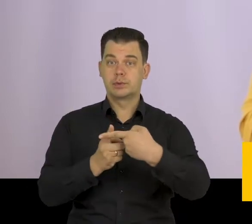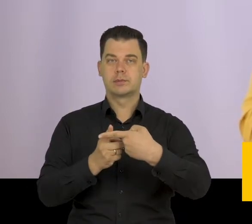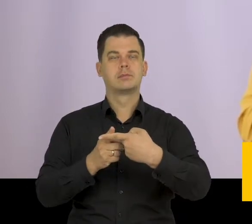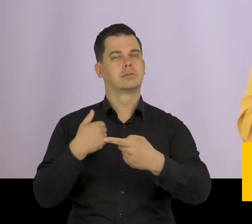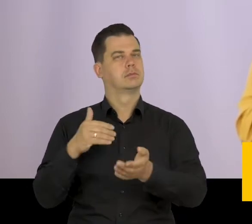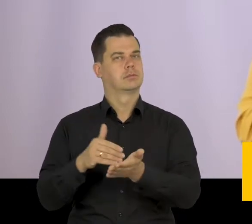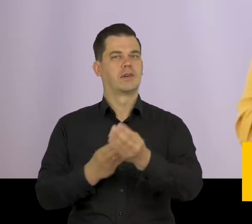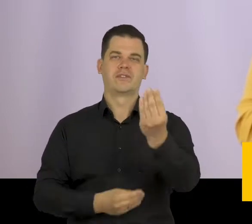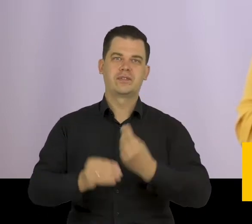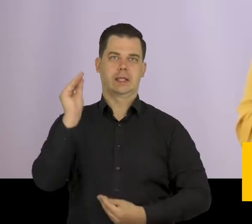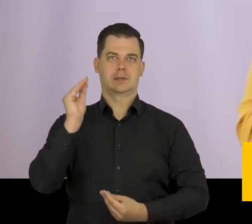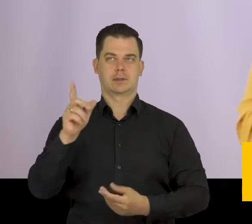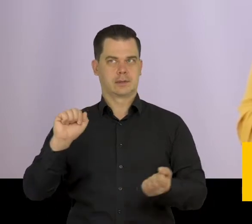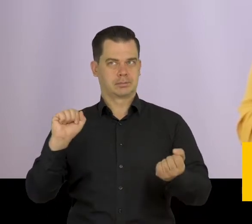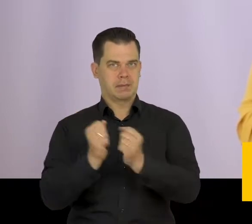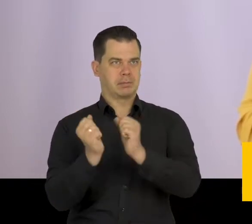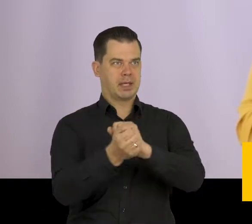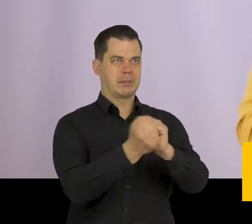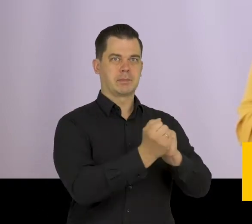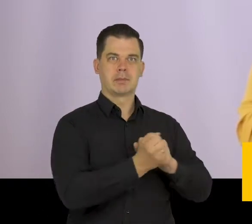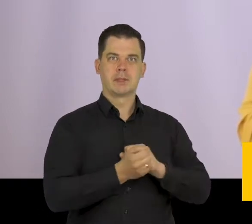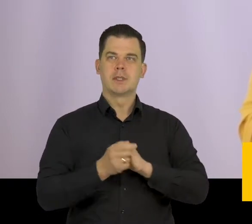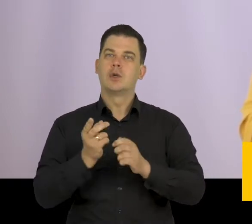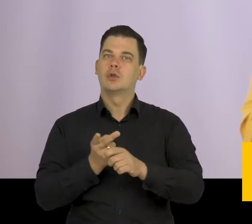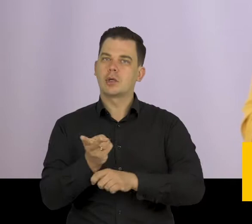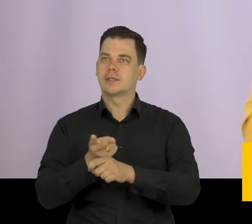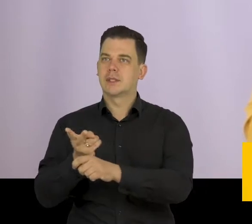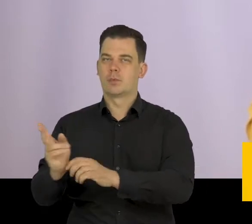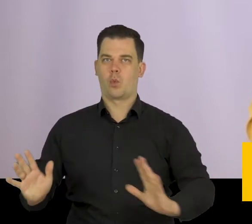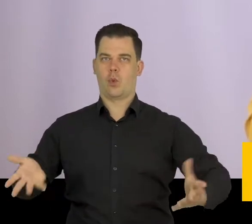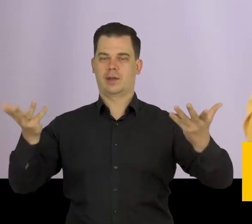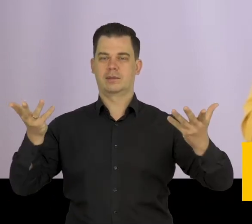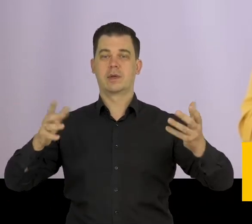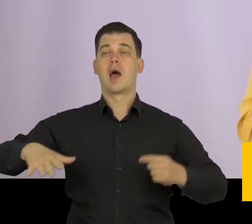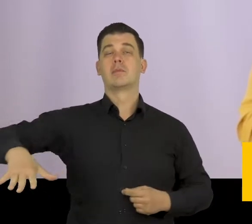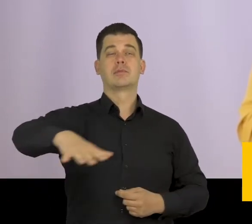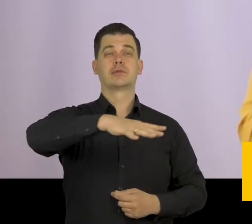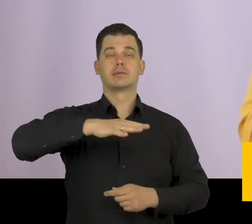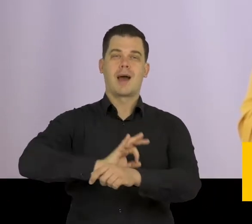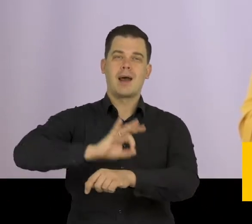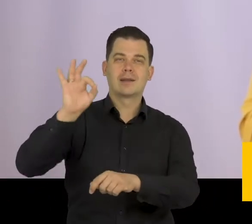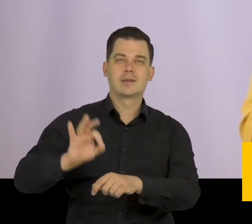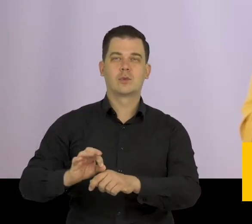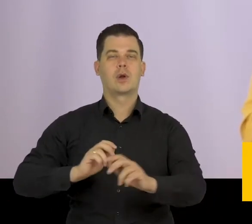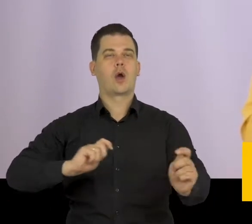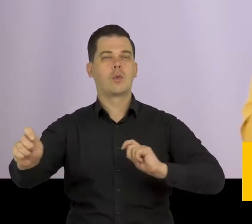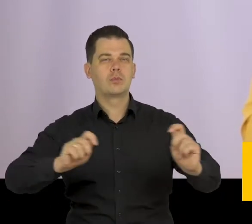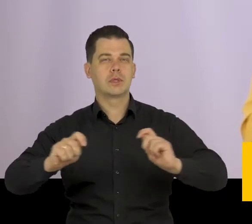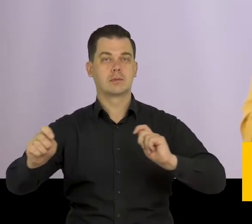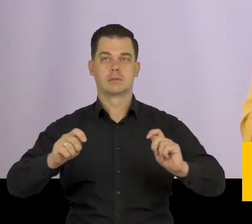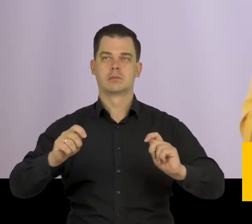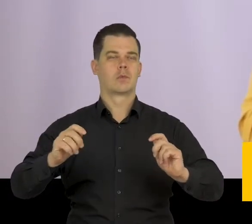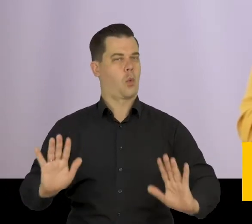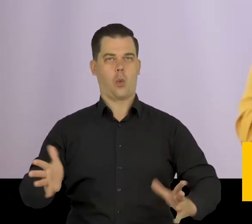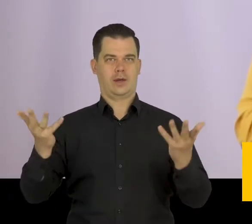żeby coraz więcej organizacji zmieniało zasady działania na bardziej dostępne, a przestrzeń publiczna, architektura i komunikacja